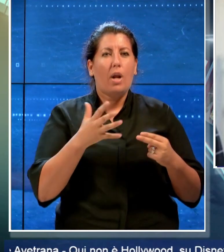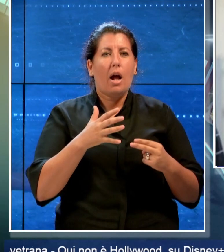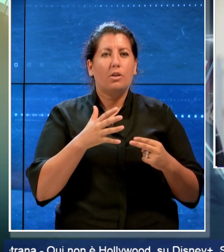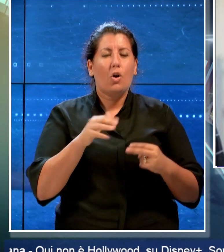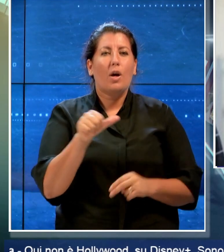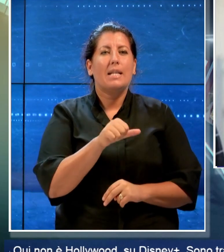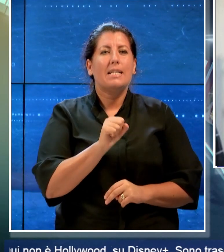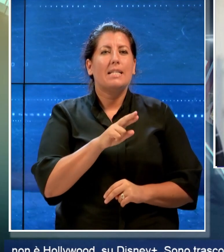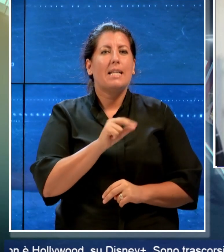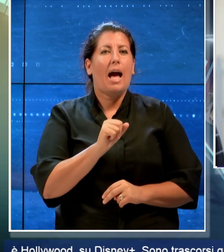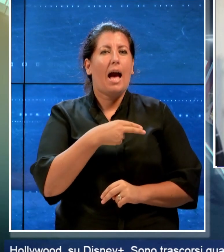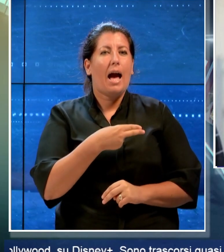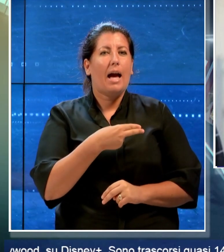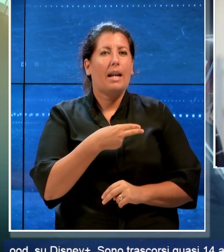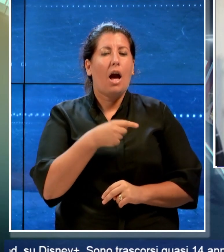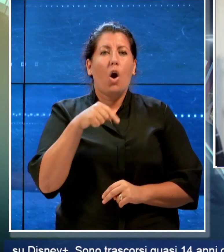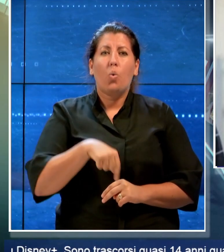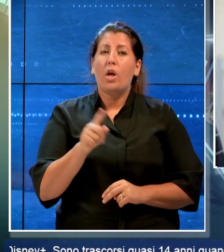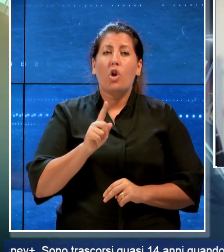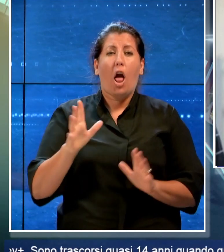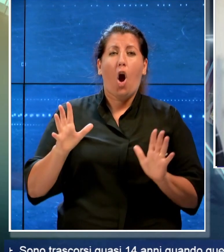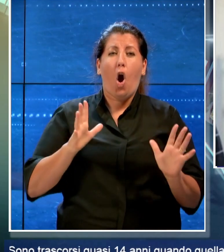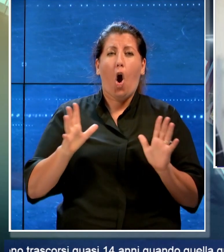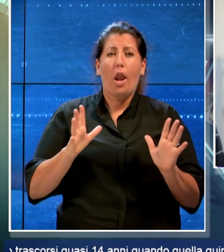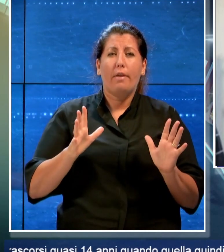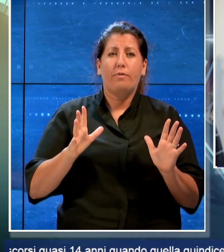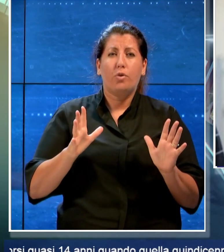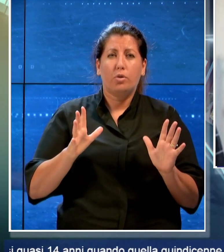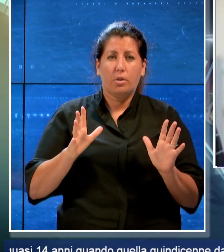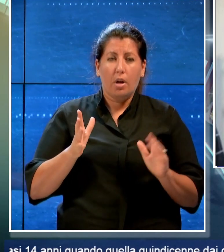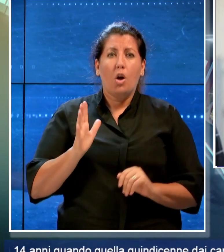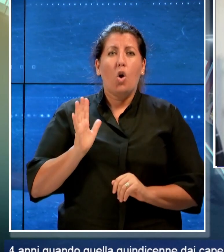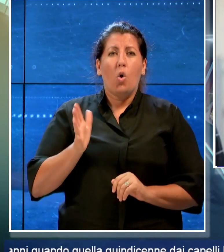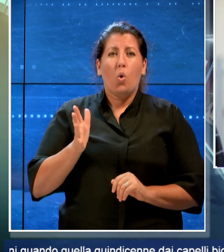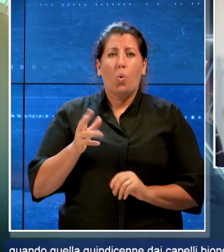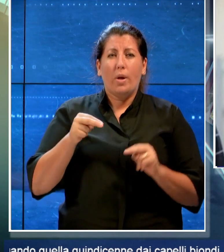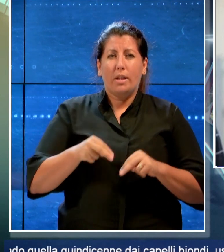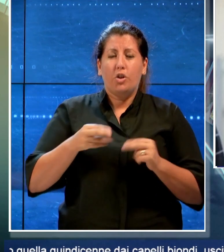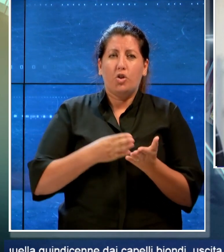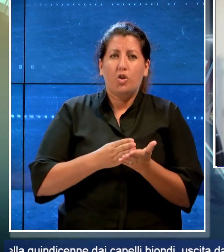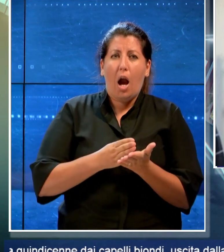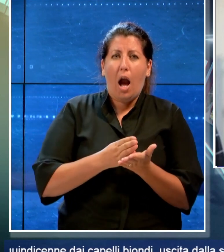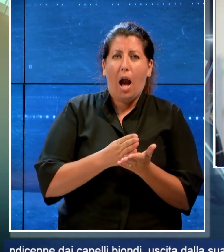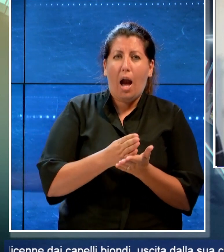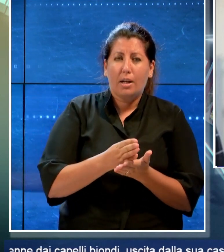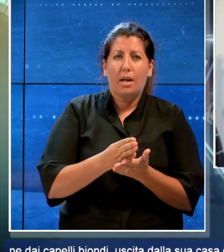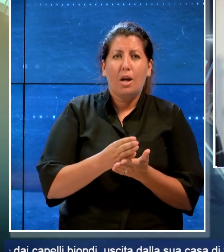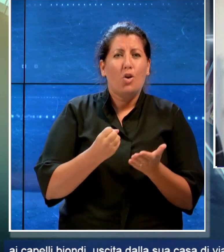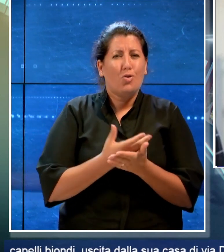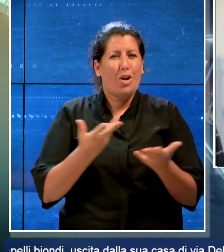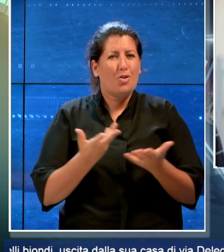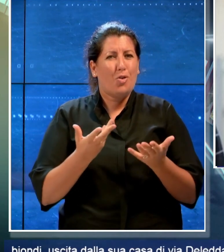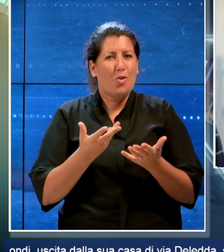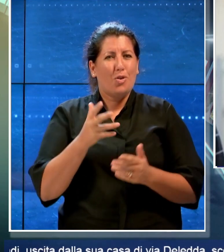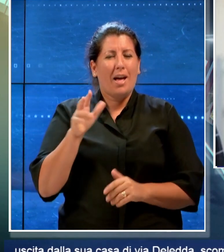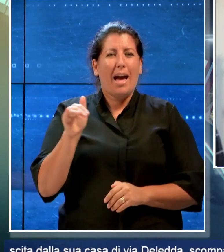Sono trascorsi quasi 14 anni quando quella quindicenne dai capelli biondi uscita dalla